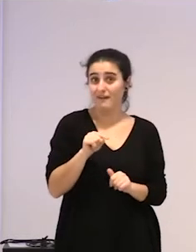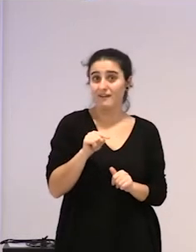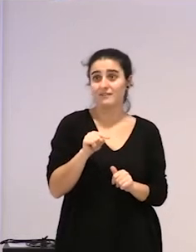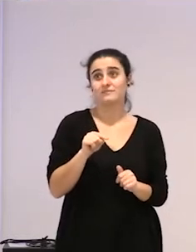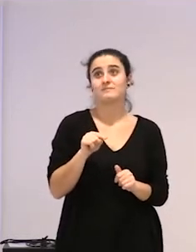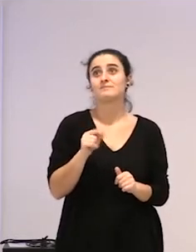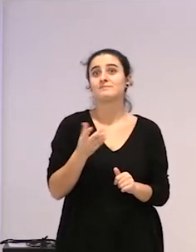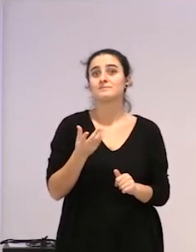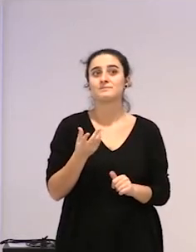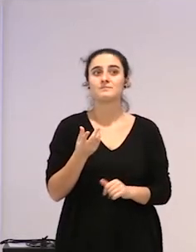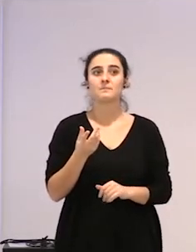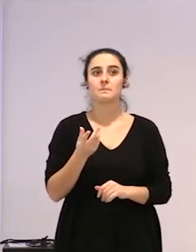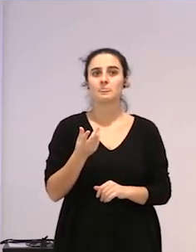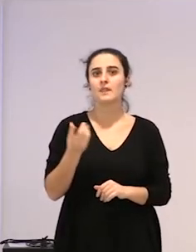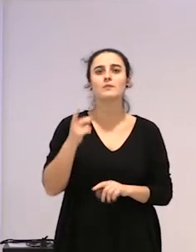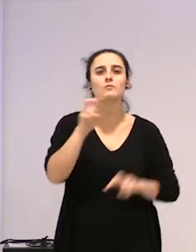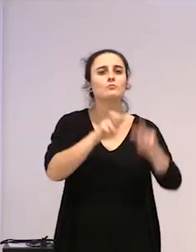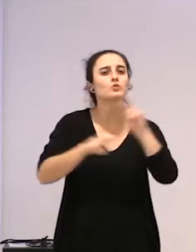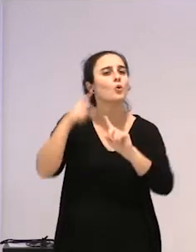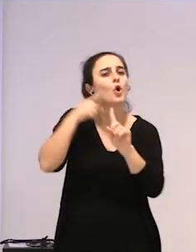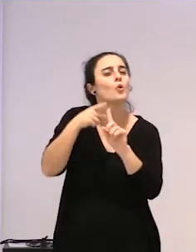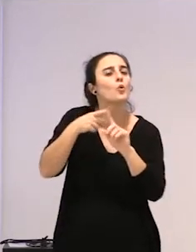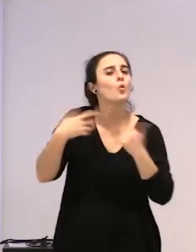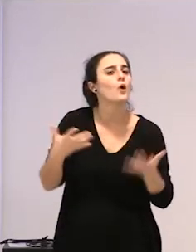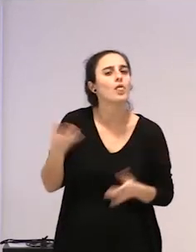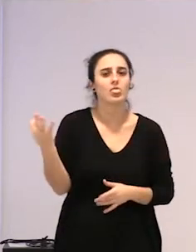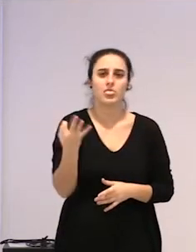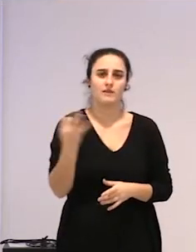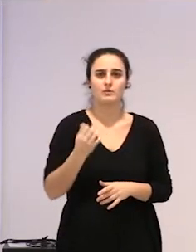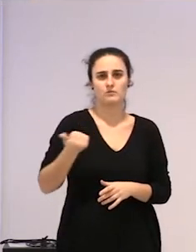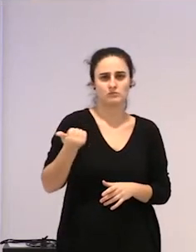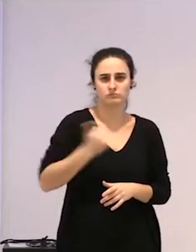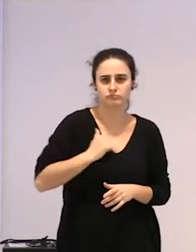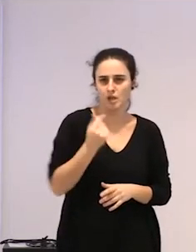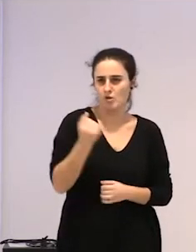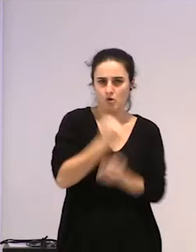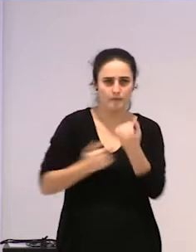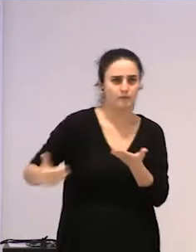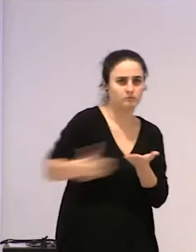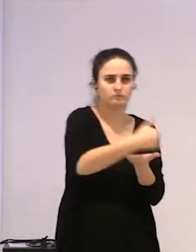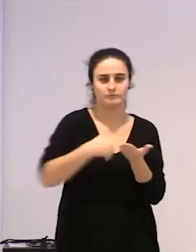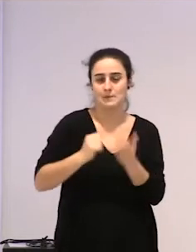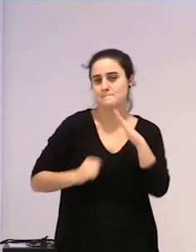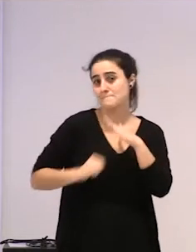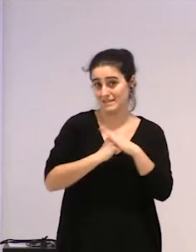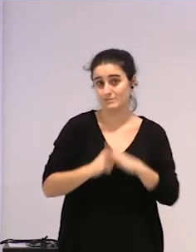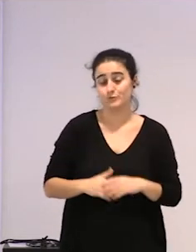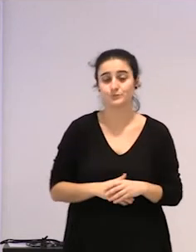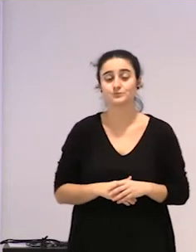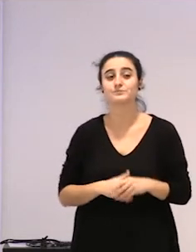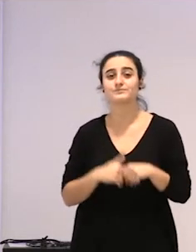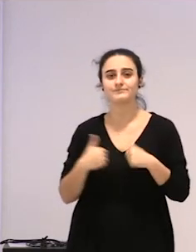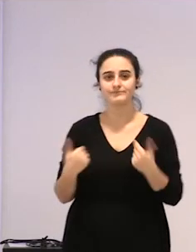alik eta, ez, edo, bilatzen duena da, alik eta errenta garritasun ekonomiko gehien, gehiena lortzea, ez?